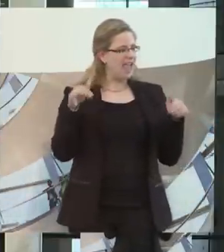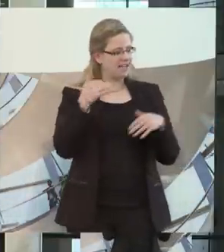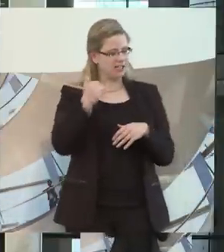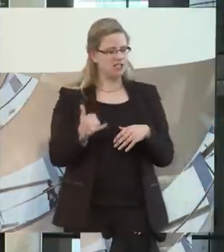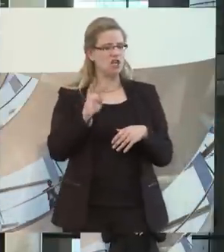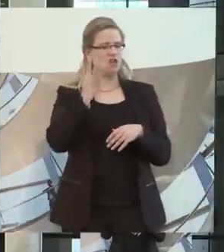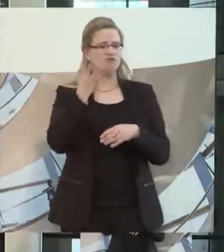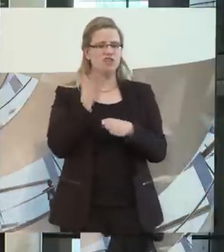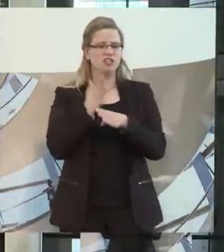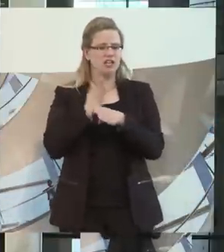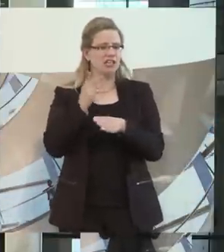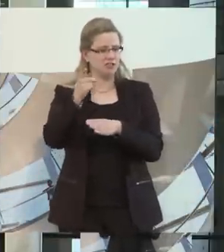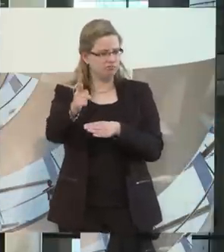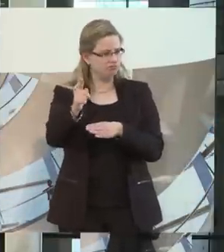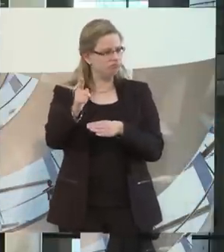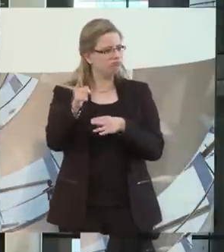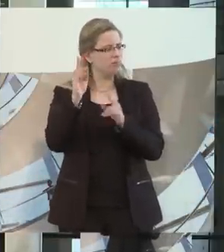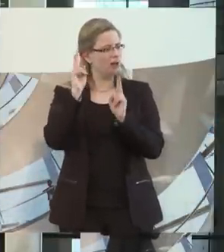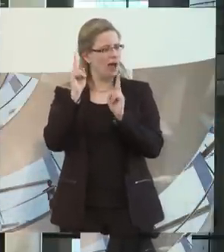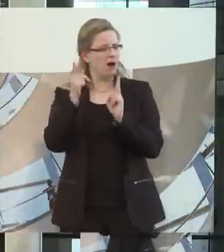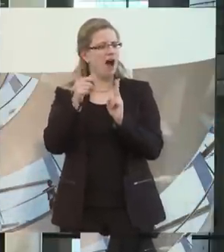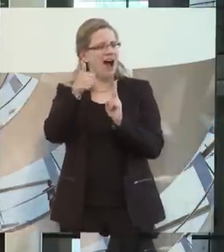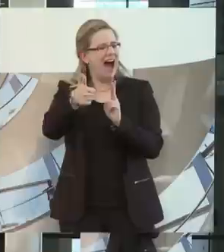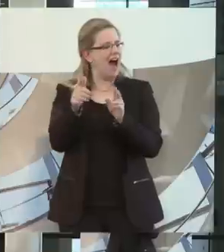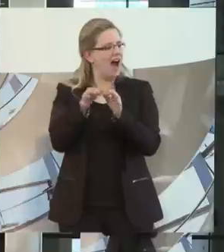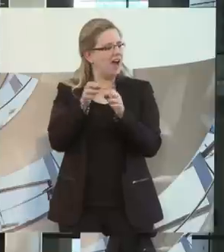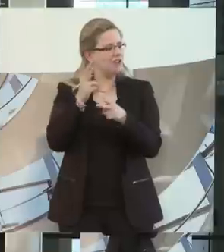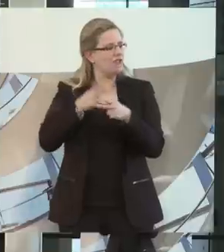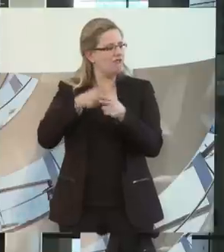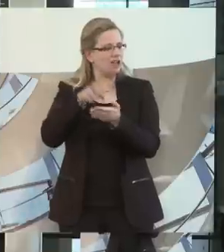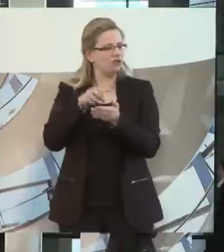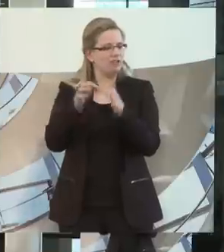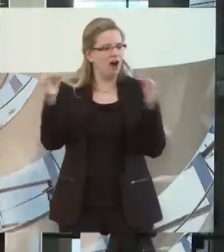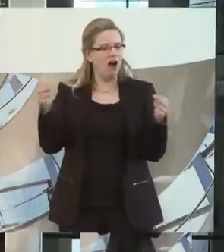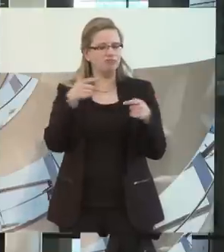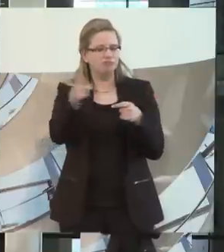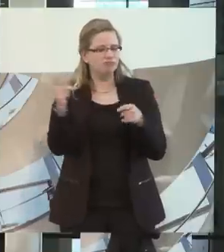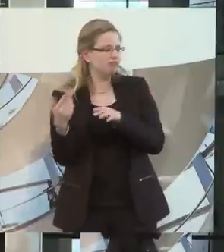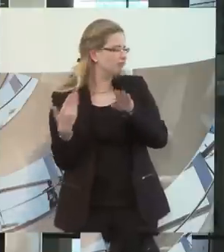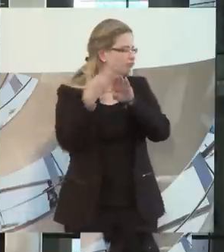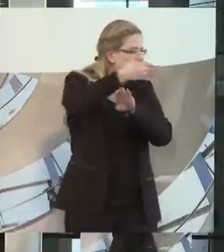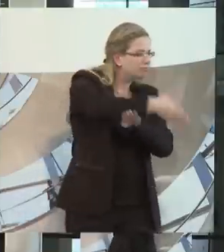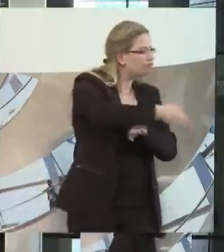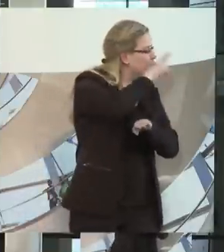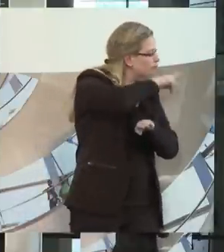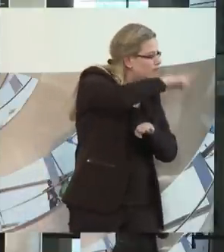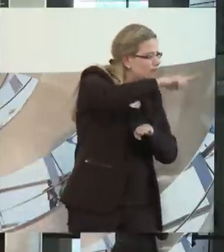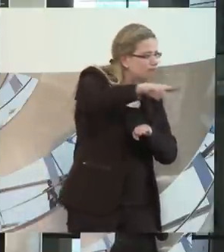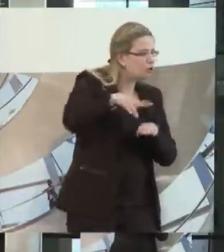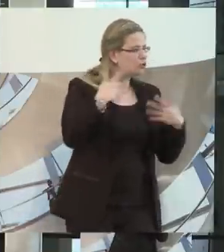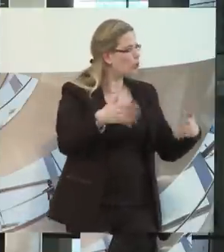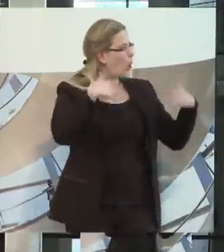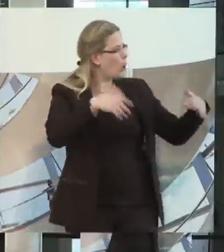die da gehabt, haben einen Werkstatttag gemacht. Sie können sich gar nicht vorstellen, wie faszinierend das war, wie unproblematisch die aufeinander